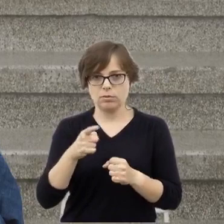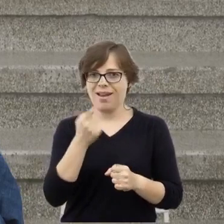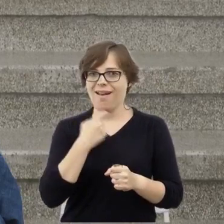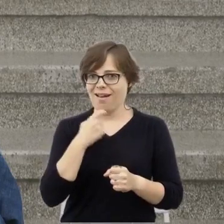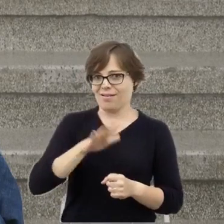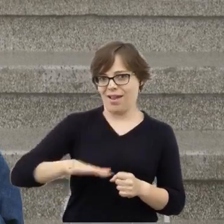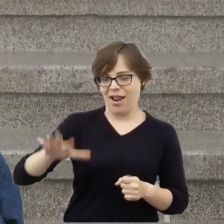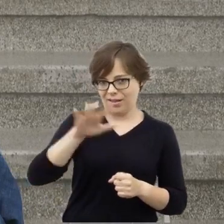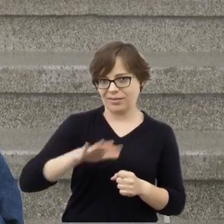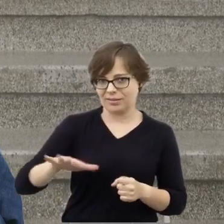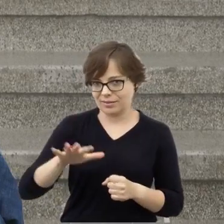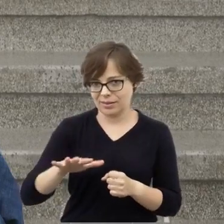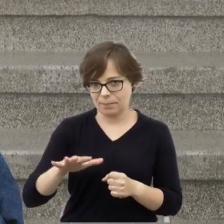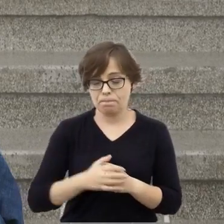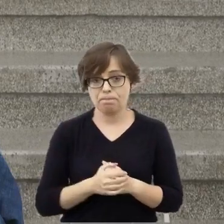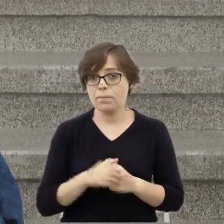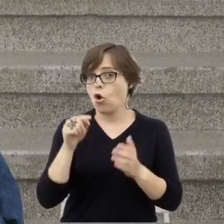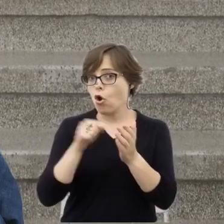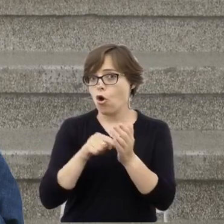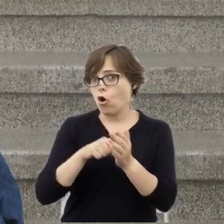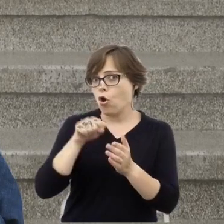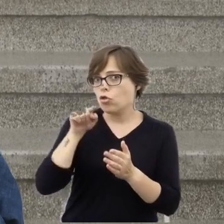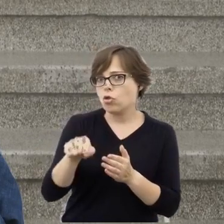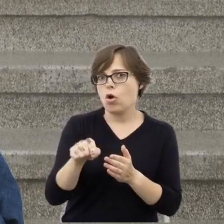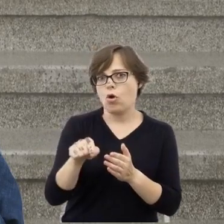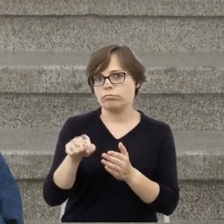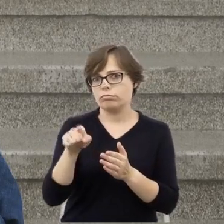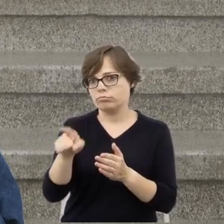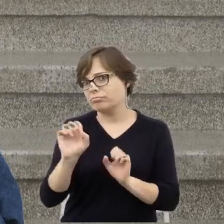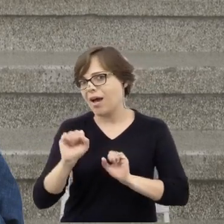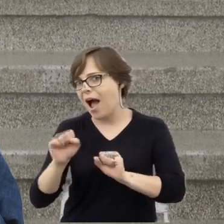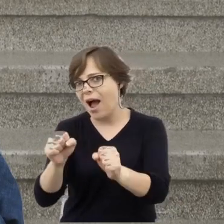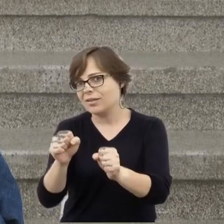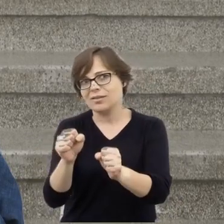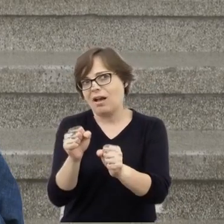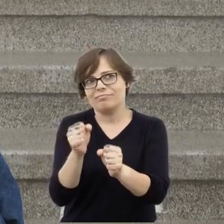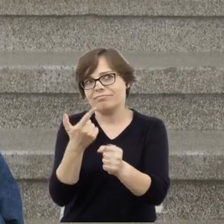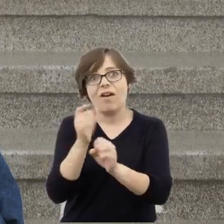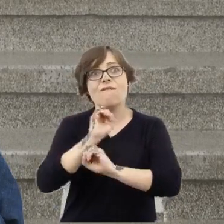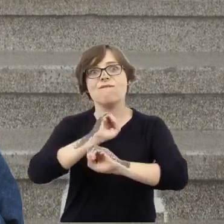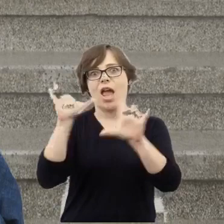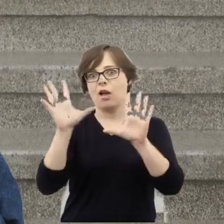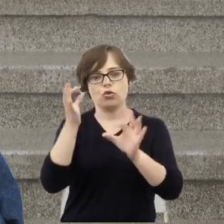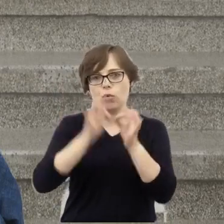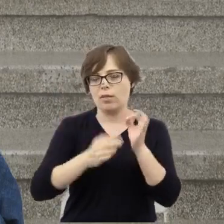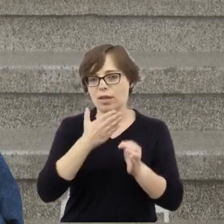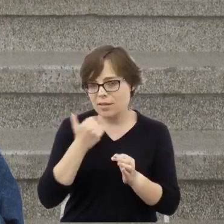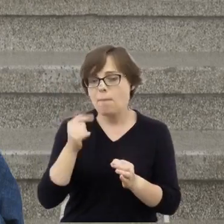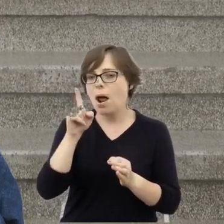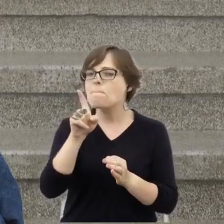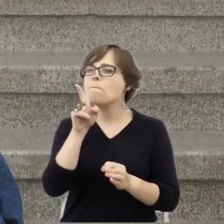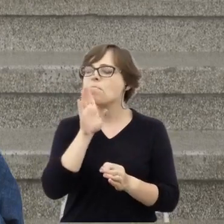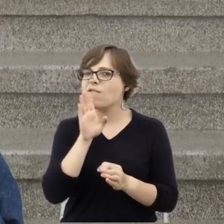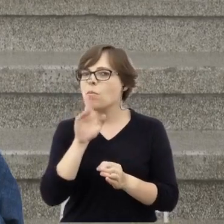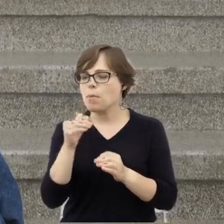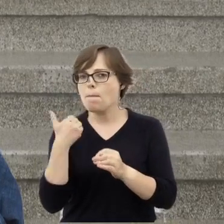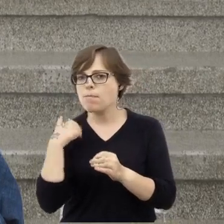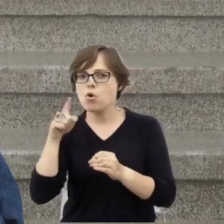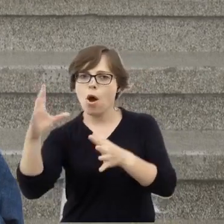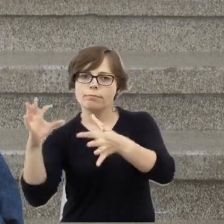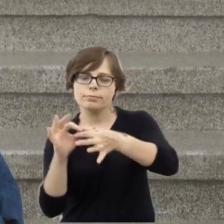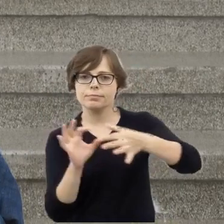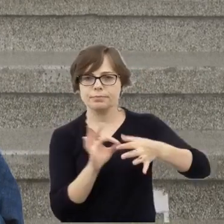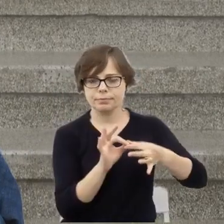niewyjaśnionych akcji, ale prawdopodobnie jednak skoordynowanych akcji podziemia.